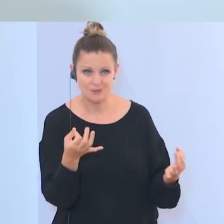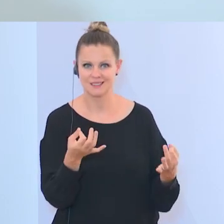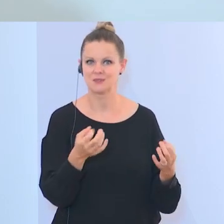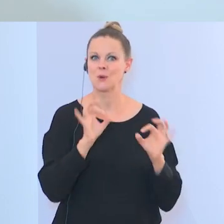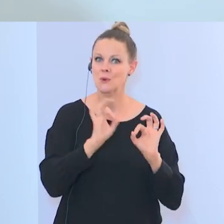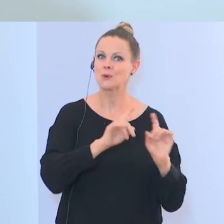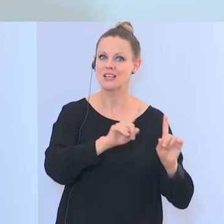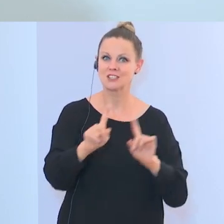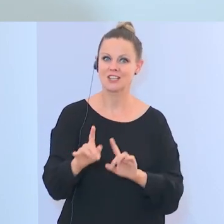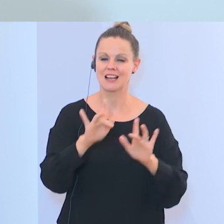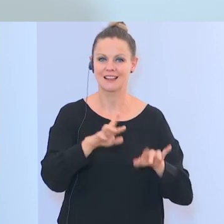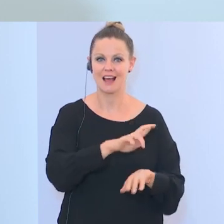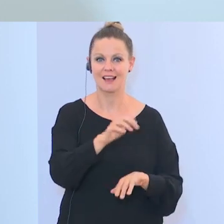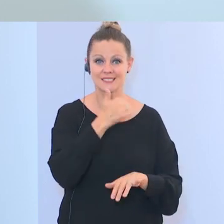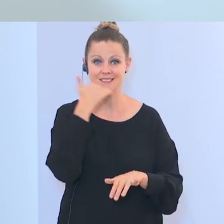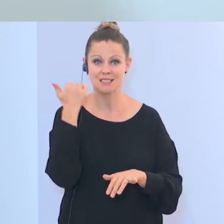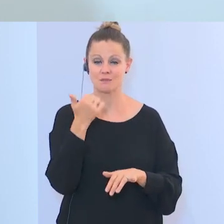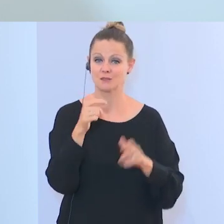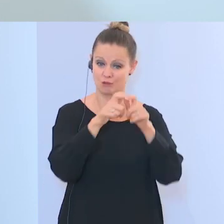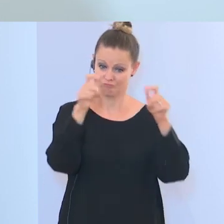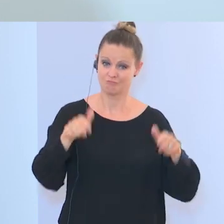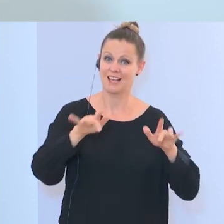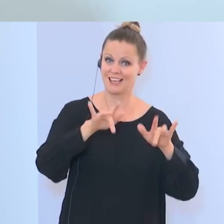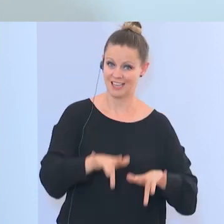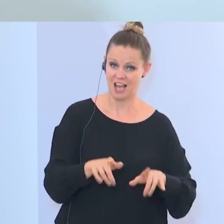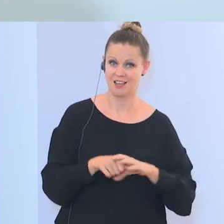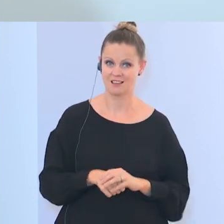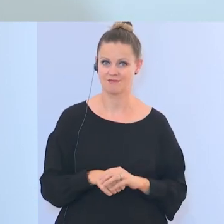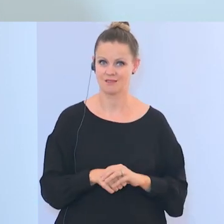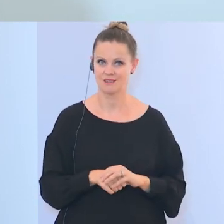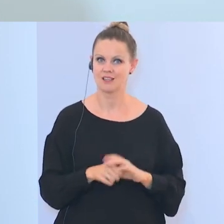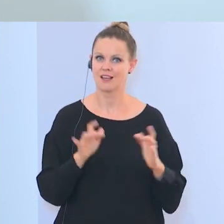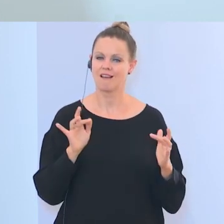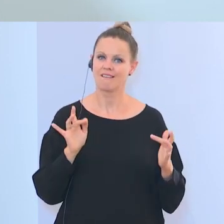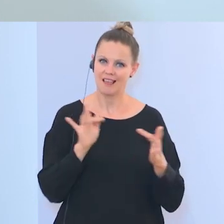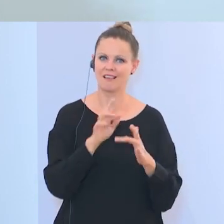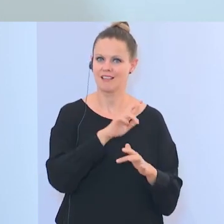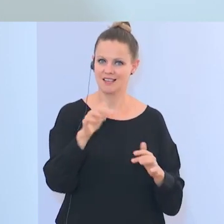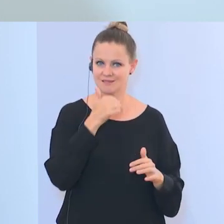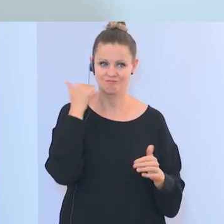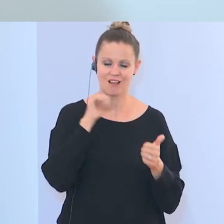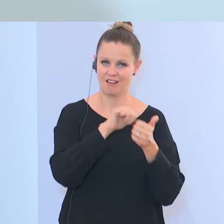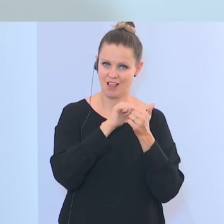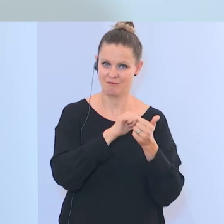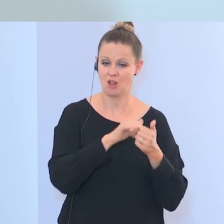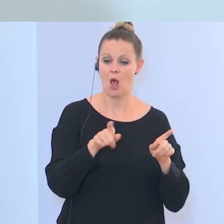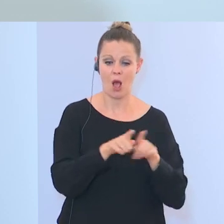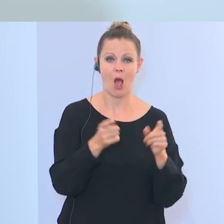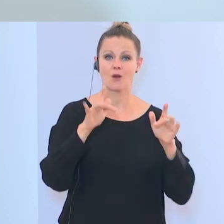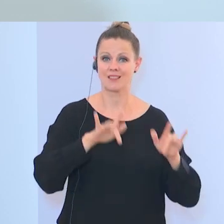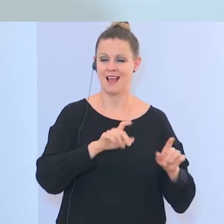Stelle für den Rechtsextremismus in Österreich, wir haben eine, also für den Kampf gegen den Rechtsextremismus, wir haben eine Stelle